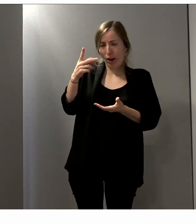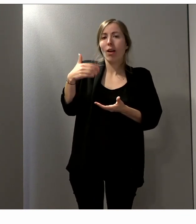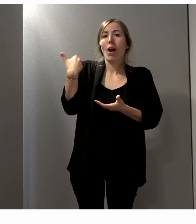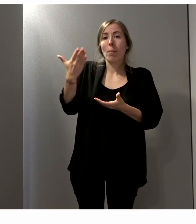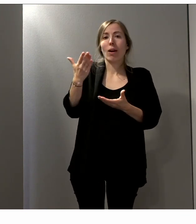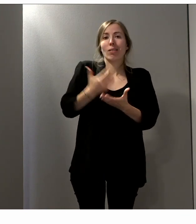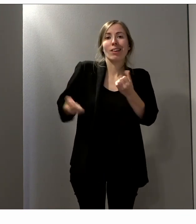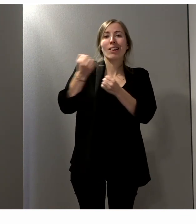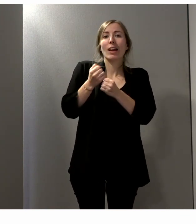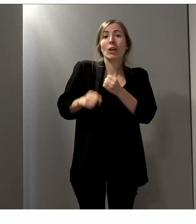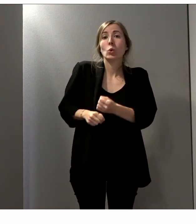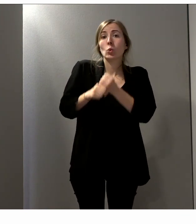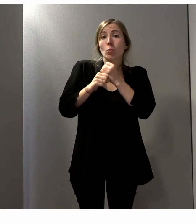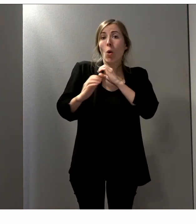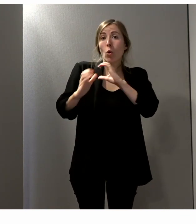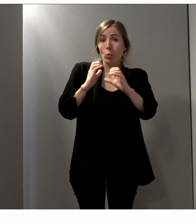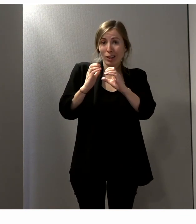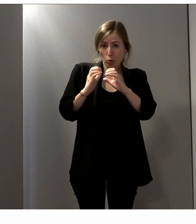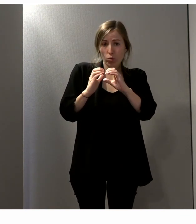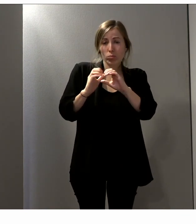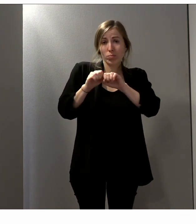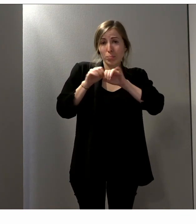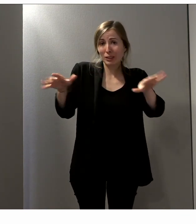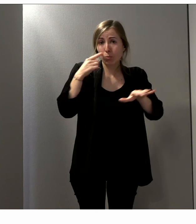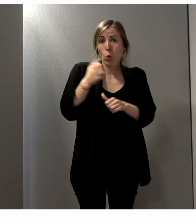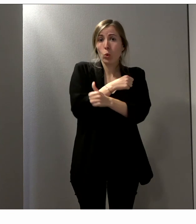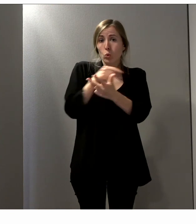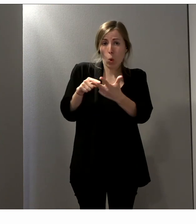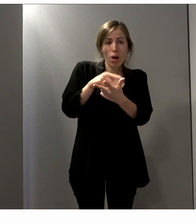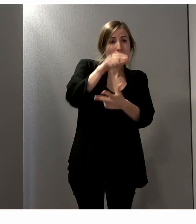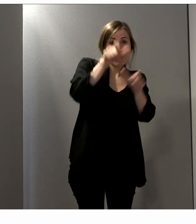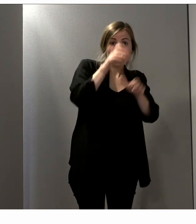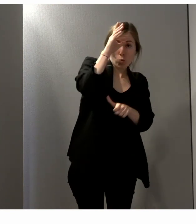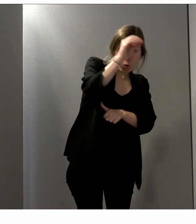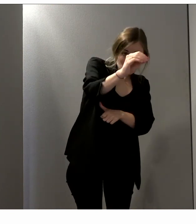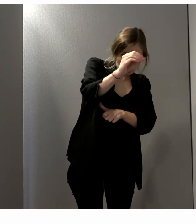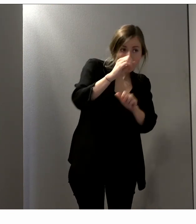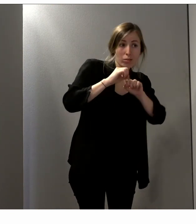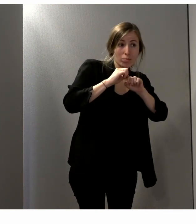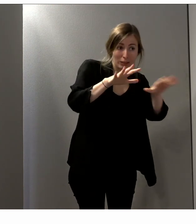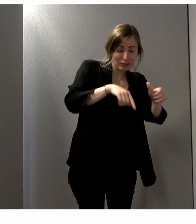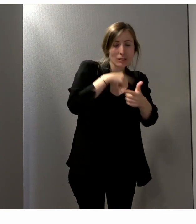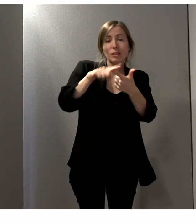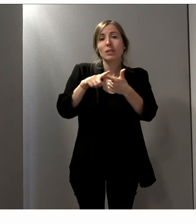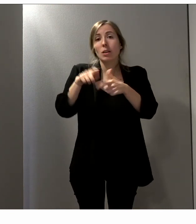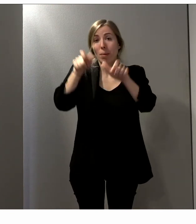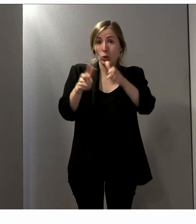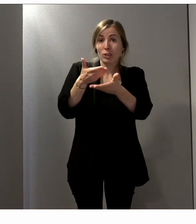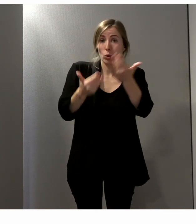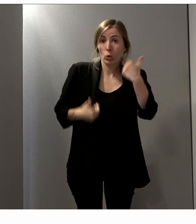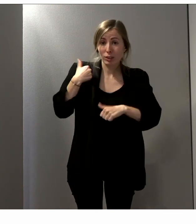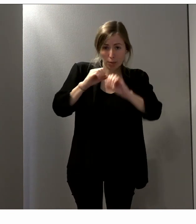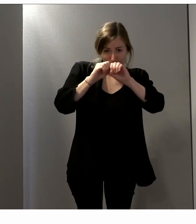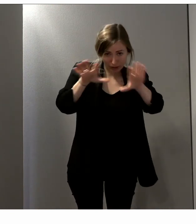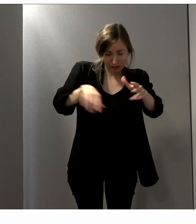'adressaient donc à trois publics, les personnes en situation de handicap, les professionnels, mais aussi les agents des bureaux de vote.